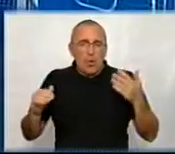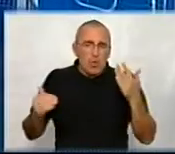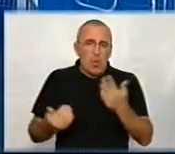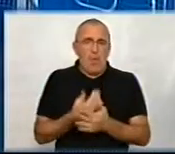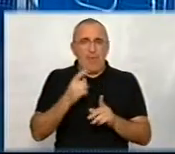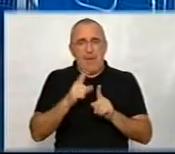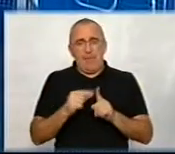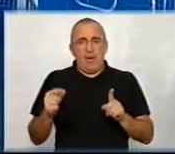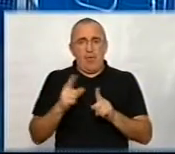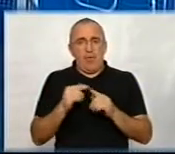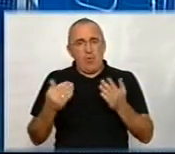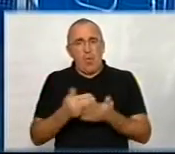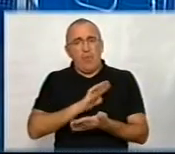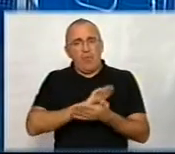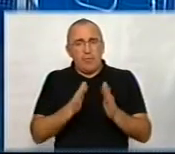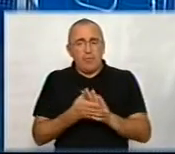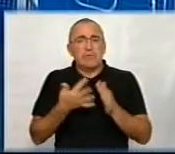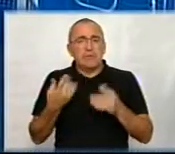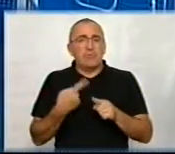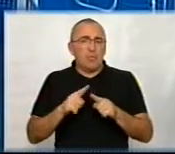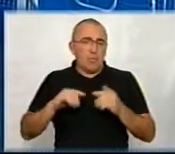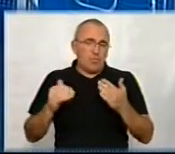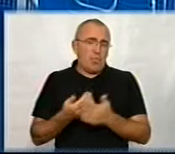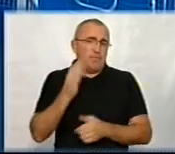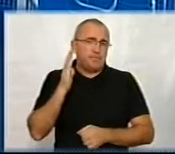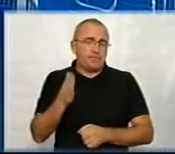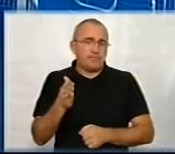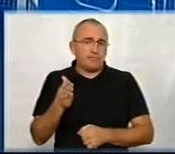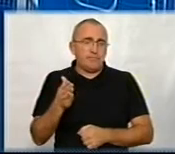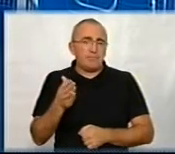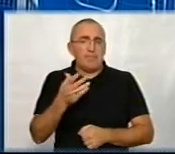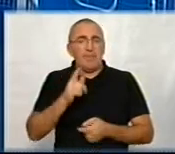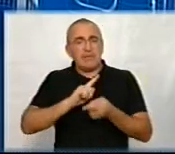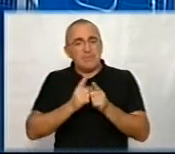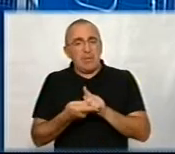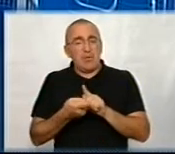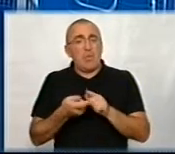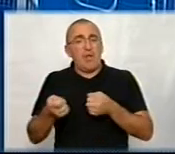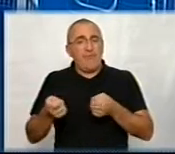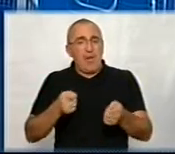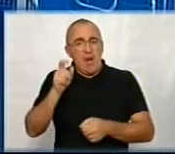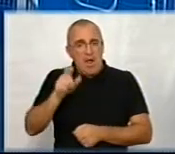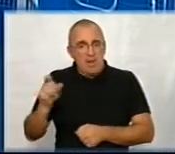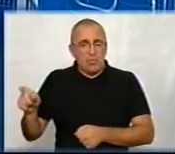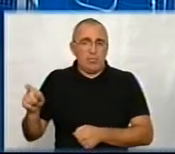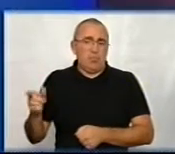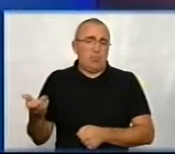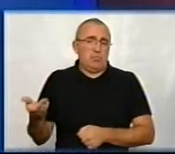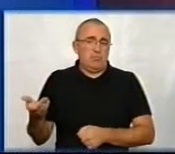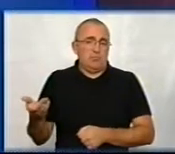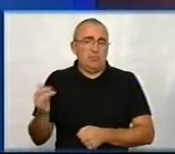правила, нові умови? І наскільки ж вони знов таки будуть, коли вони будуть?-перше, змінювати владу, ясно, що треба змінювати владу